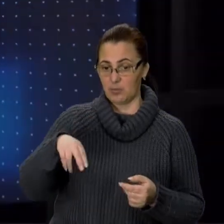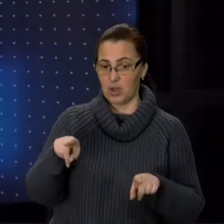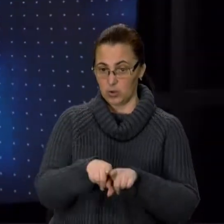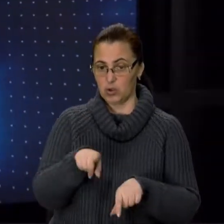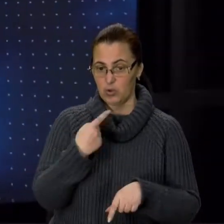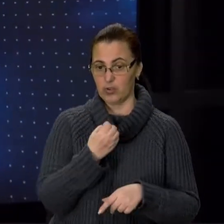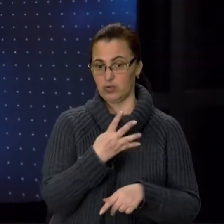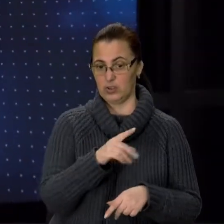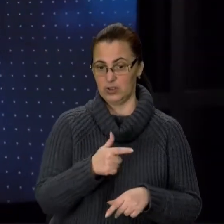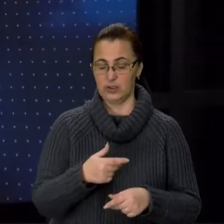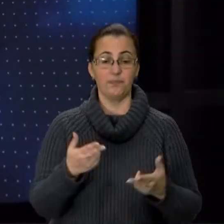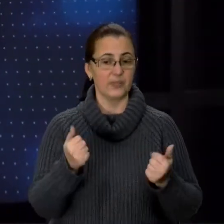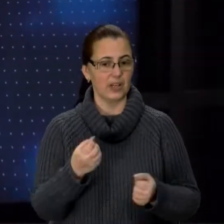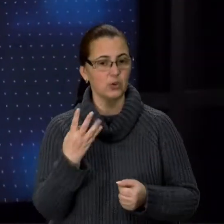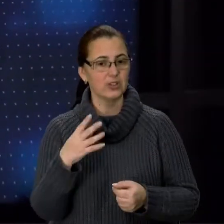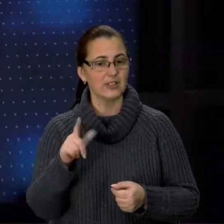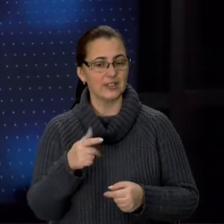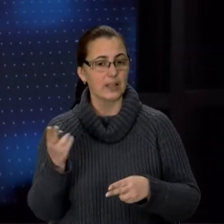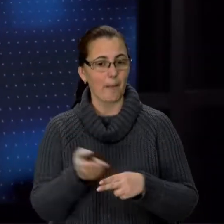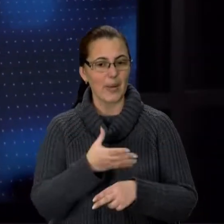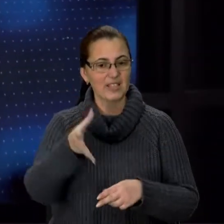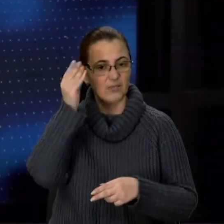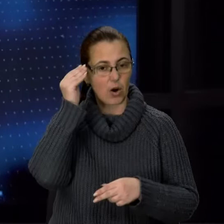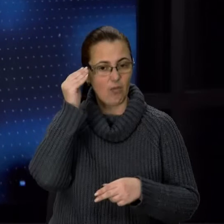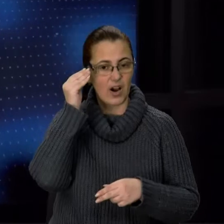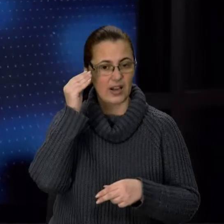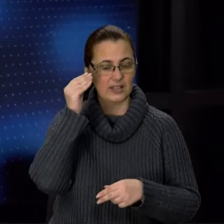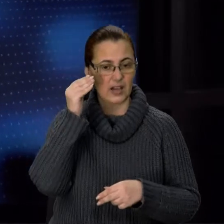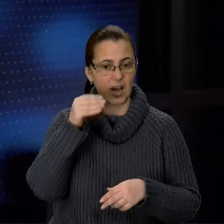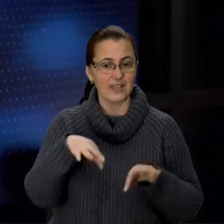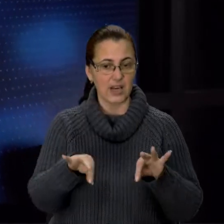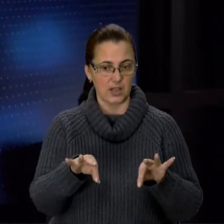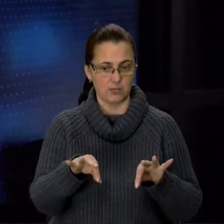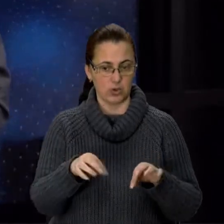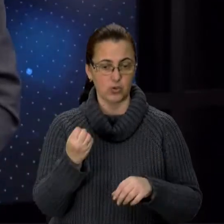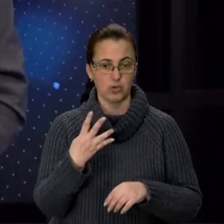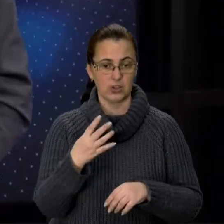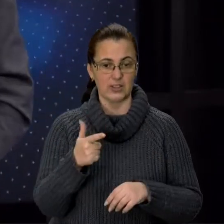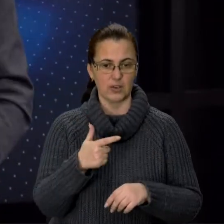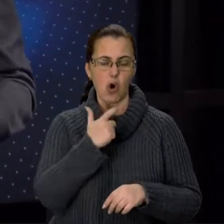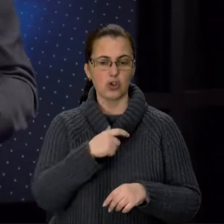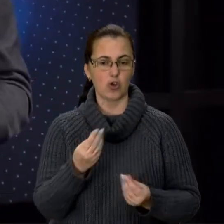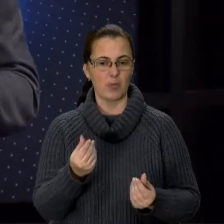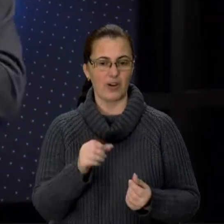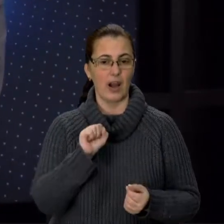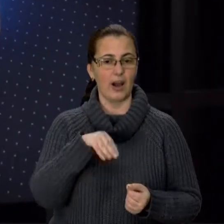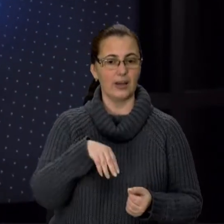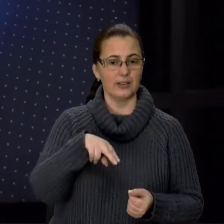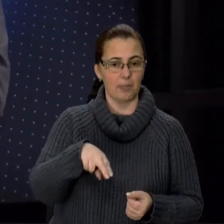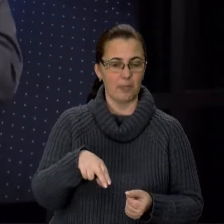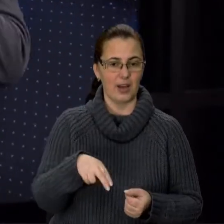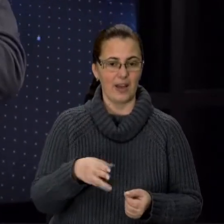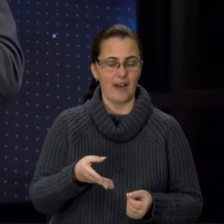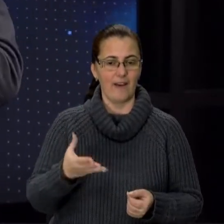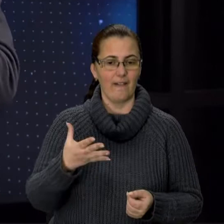помітити, 14 гривень – це без врахування транспорту. Тобто, 14 гривень – собі вартість. АТП-1 не врахувало лізаної